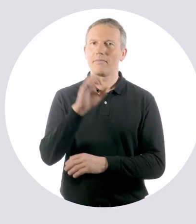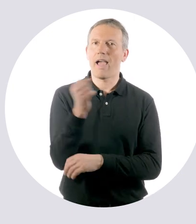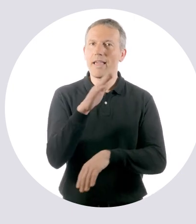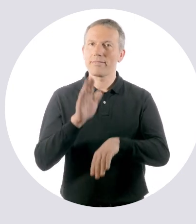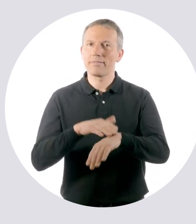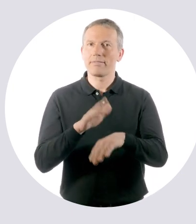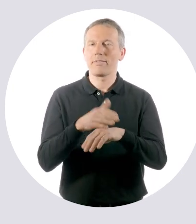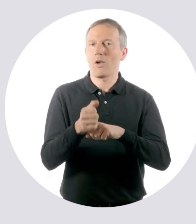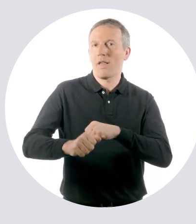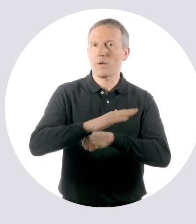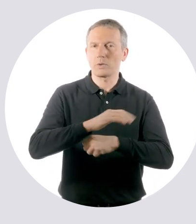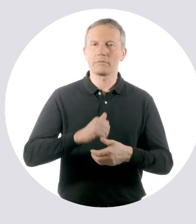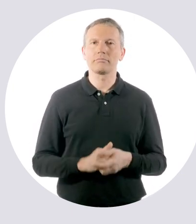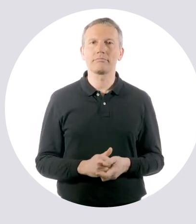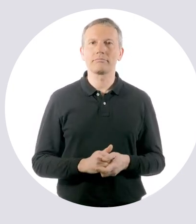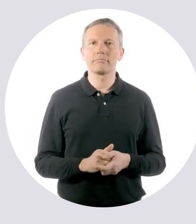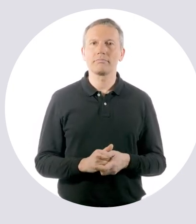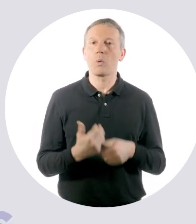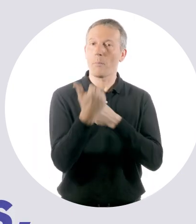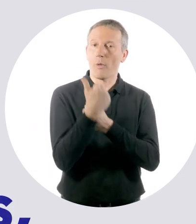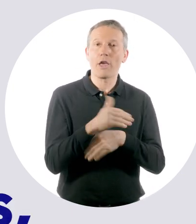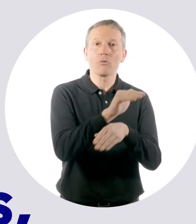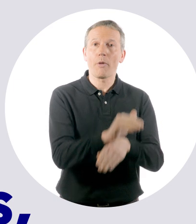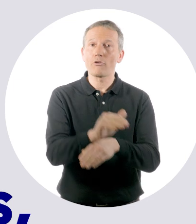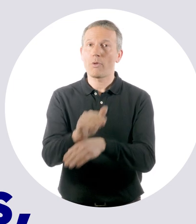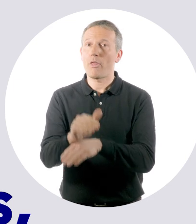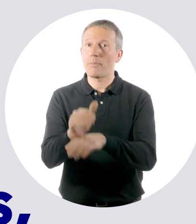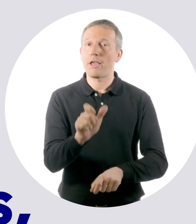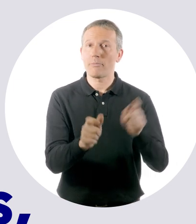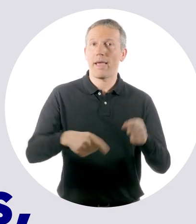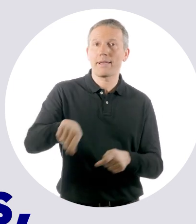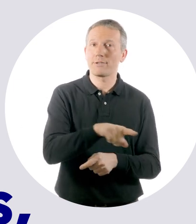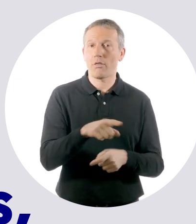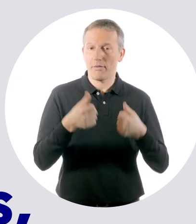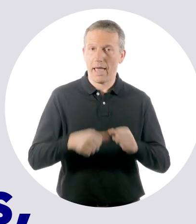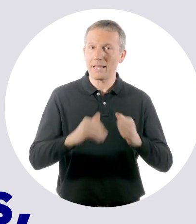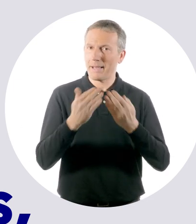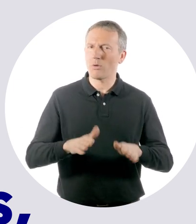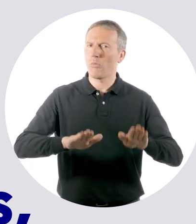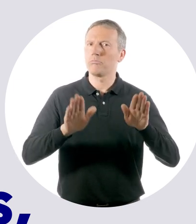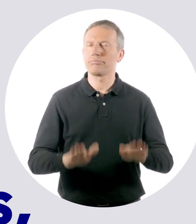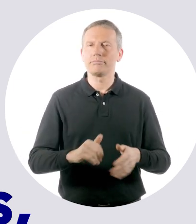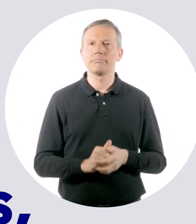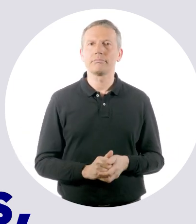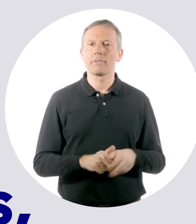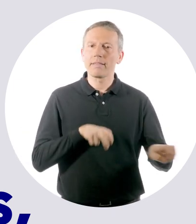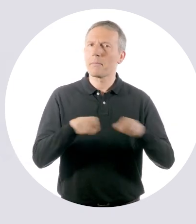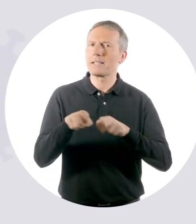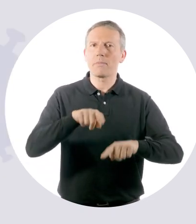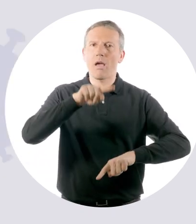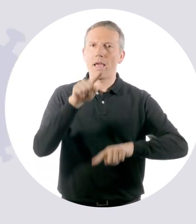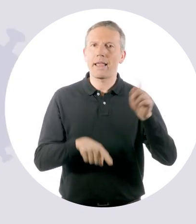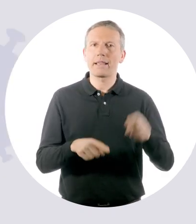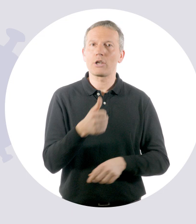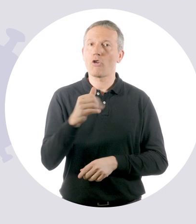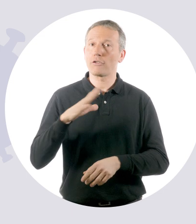Alerte coronavirus. Pour vous protéger et protéger les autres, restez chez vous. Tout